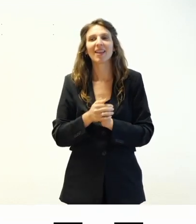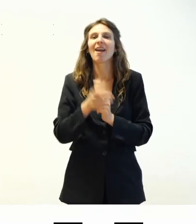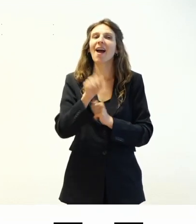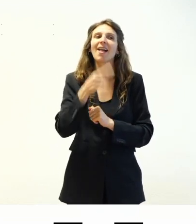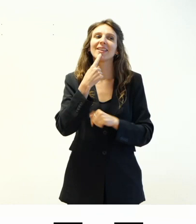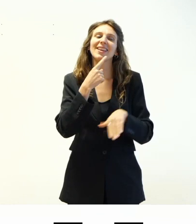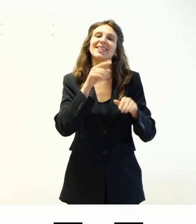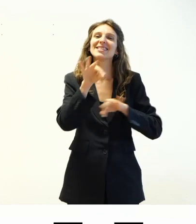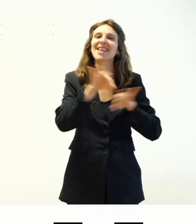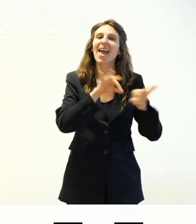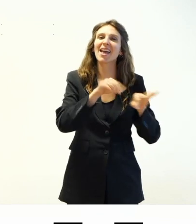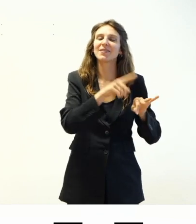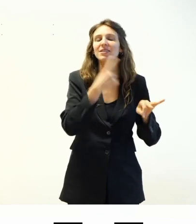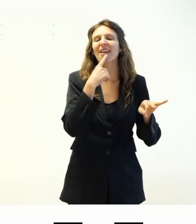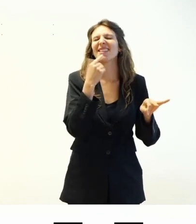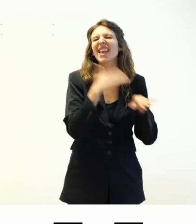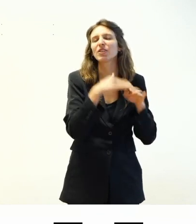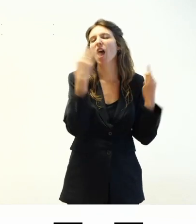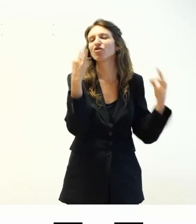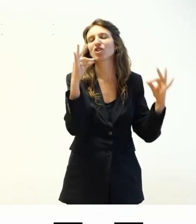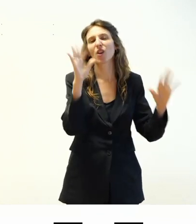service che sta facendo un servizio eccezionale.